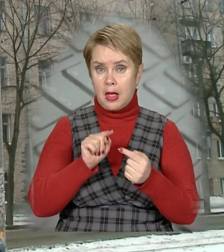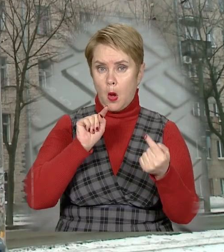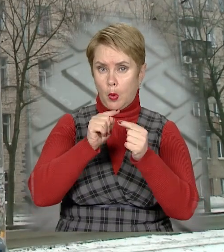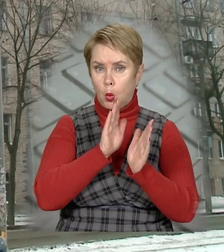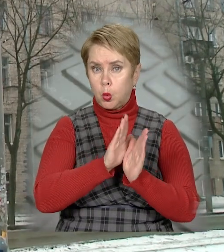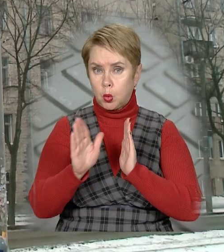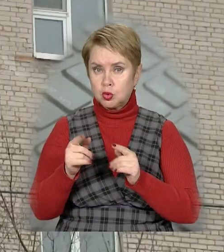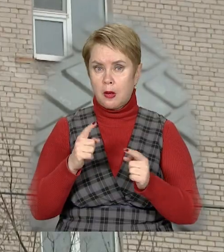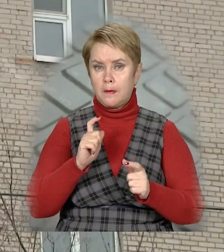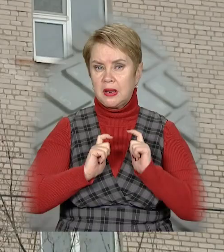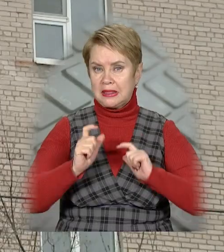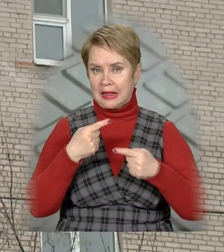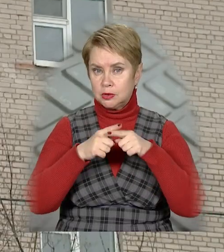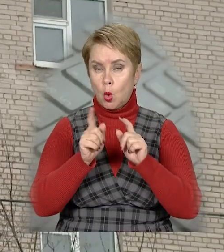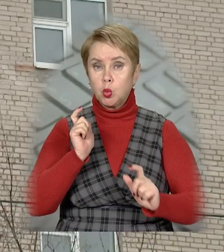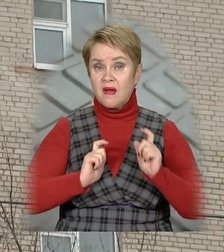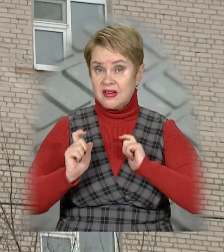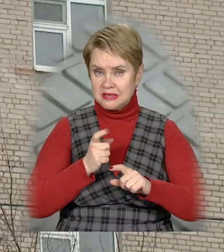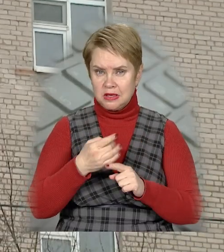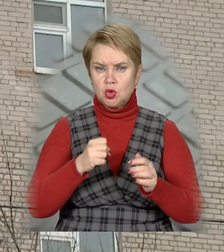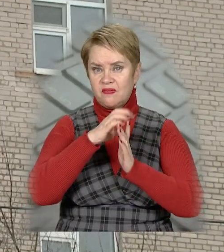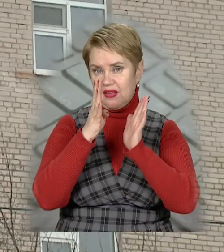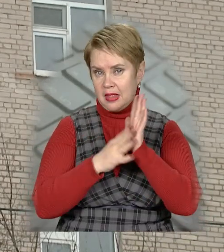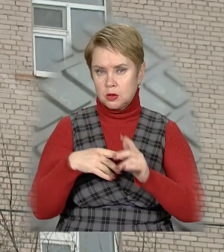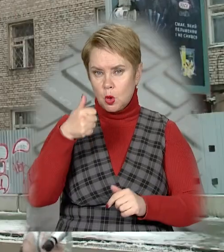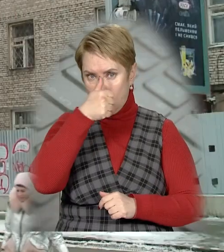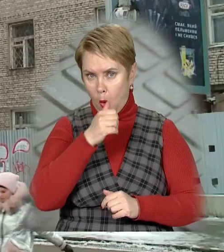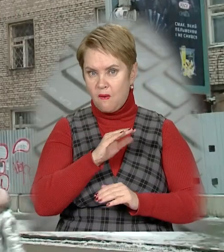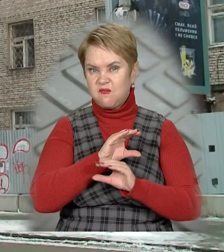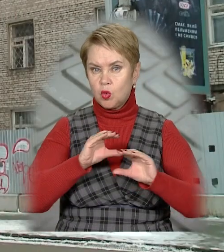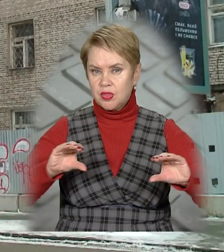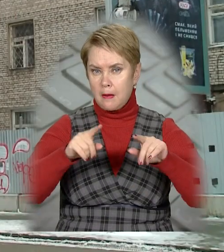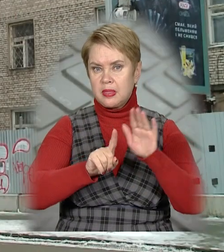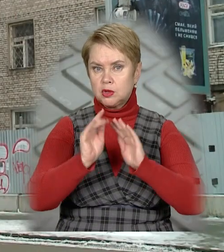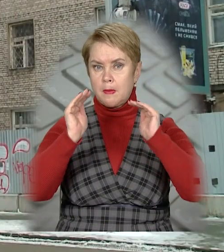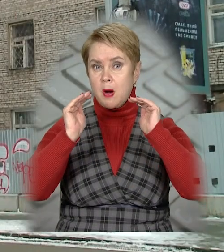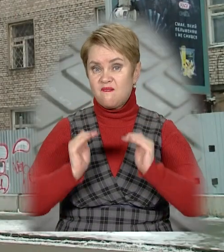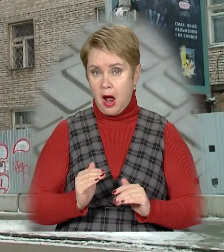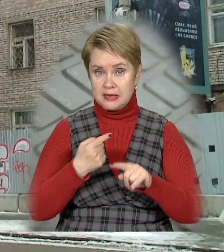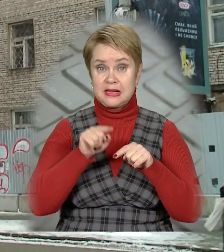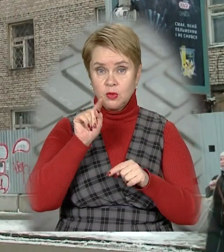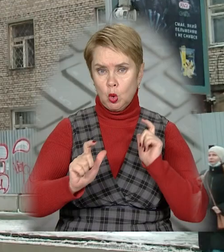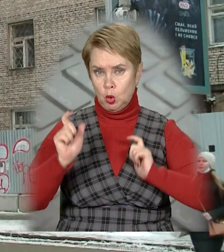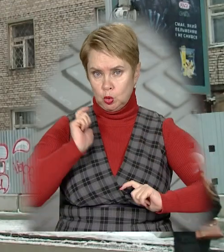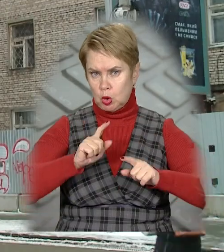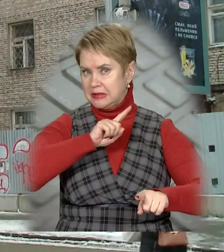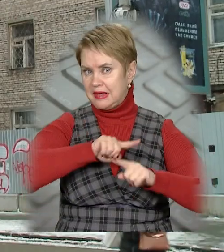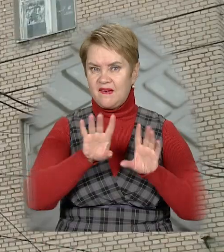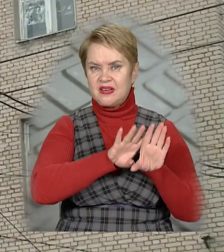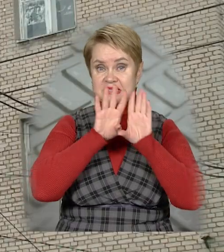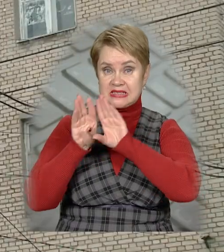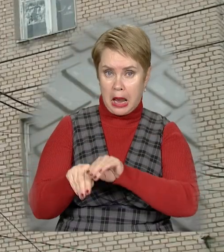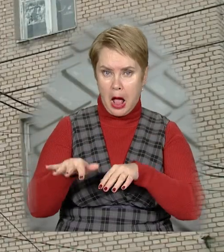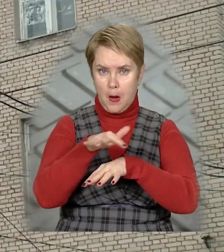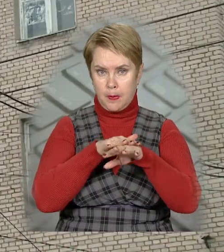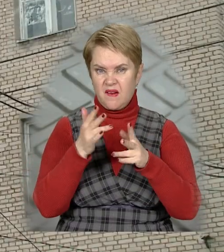саме навпроти гуртожитку політехнічного університету. Ще у 2019 році фундамент будівлі почав провалюватися. Тоді студентів терміново